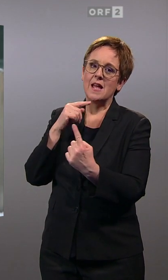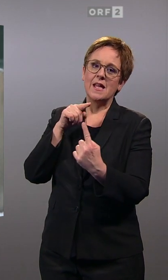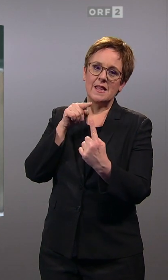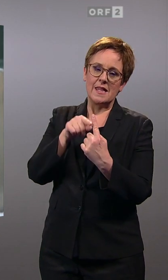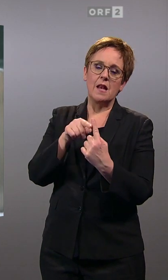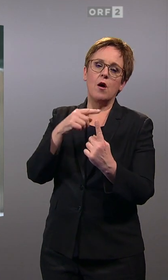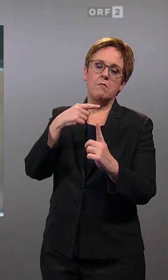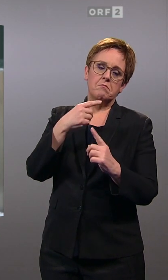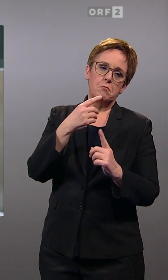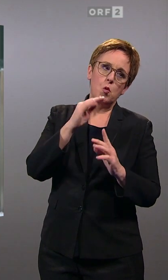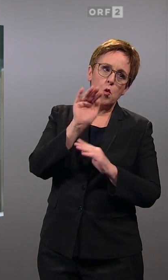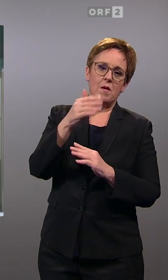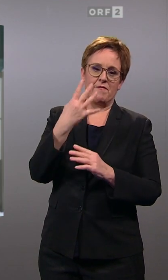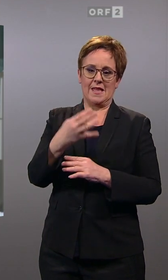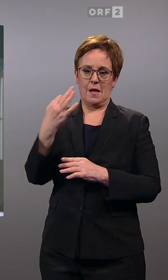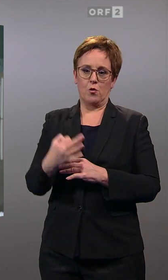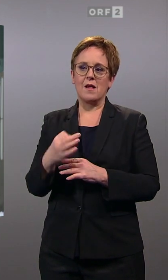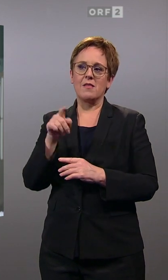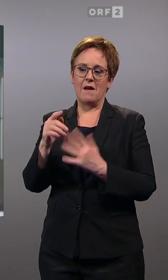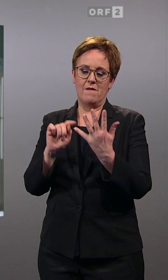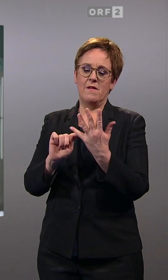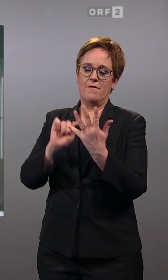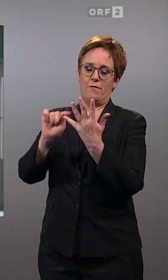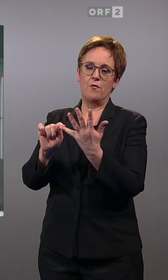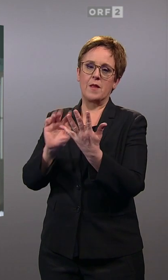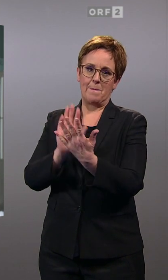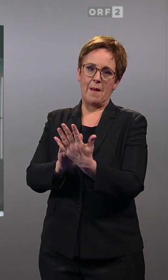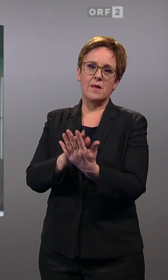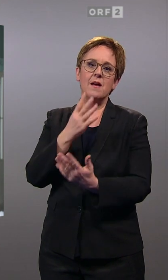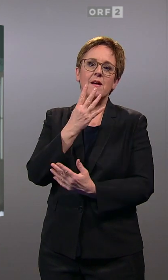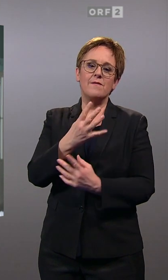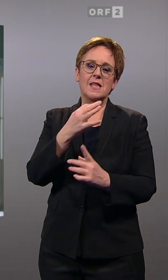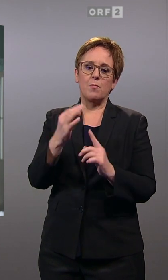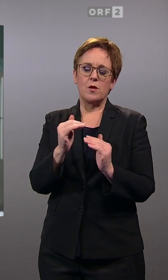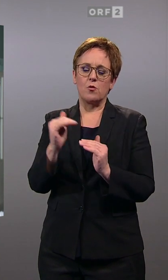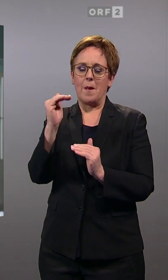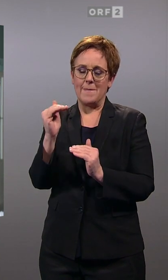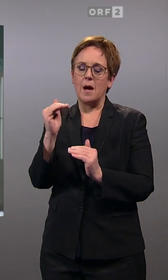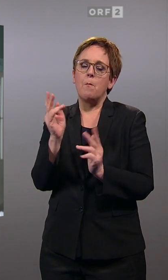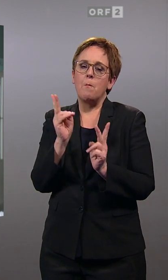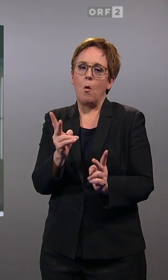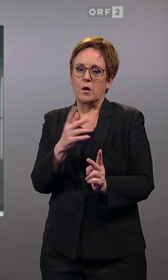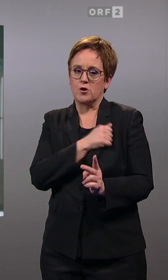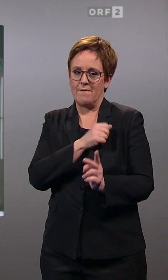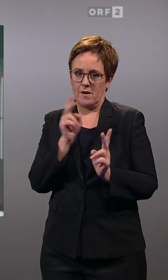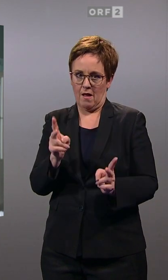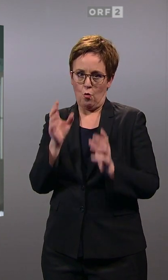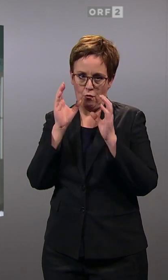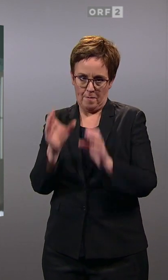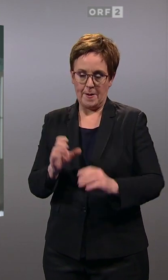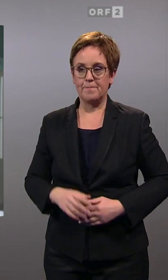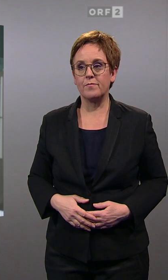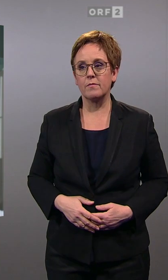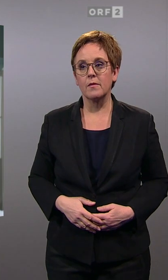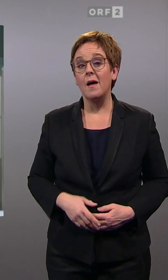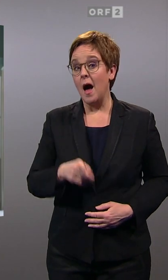Denn damit sollte sich dieser fünfte Regierungssitz vor allem mit 40 Prozent plus möglicherweise noch ausgehen. Insgesamt droht der